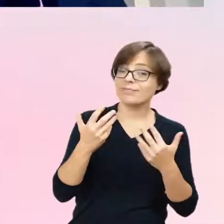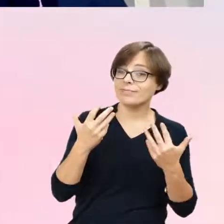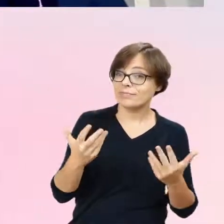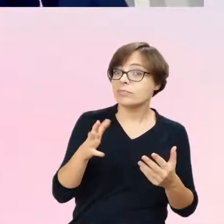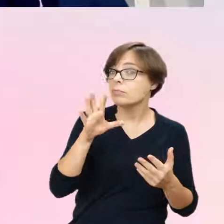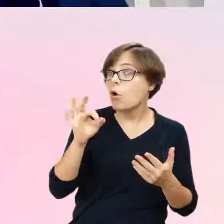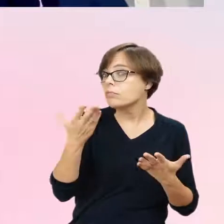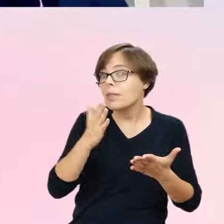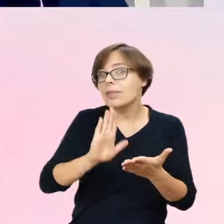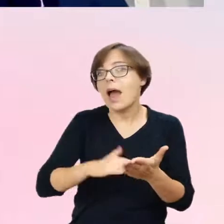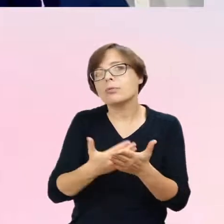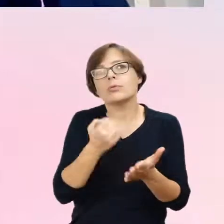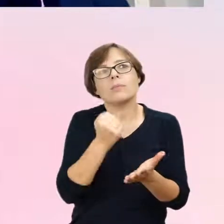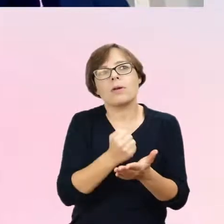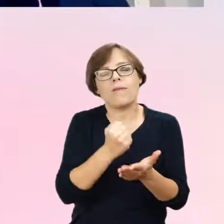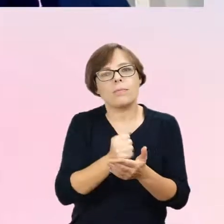-roboty.